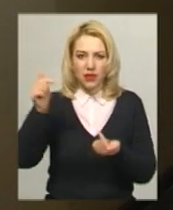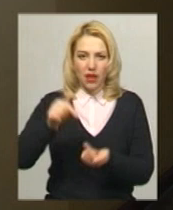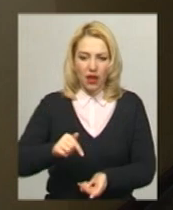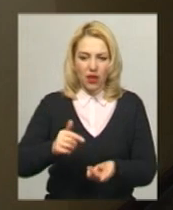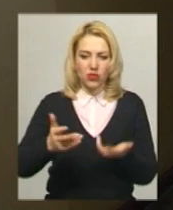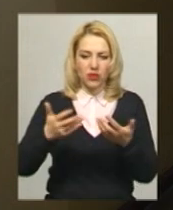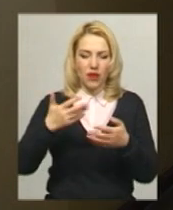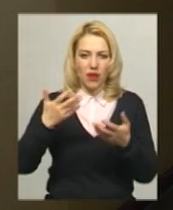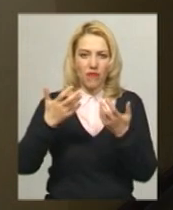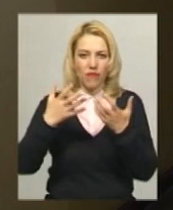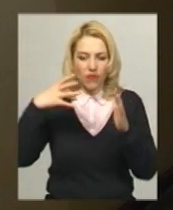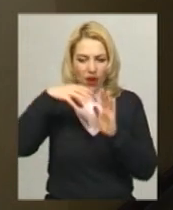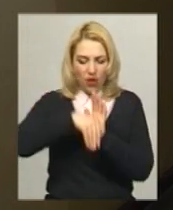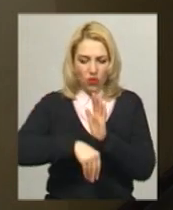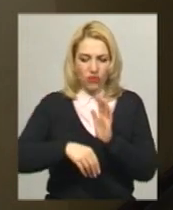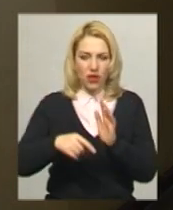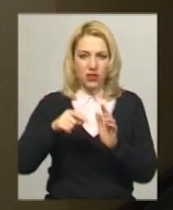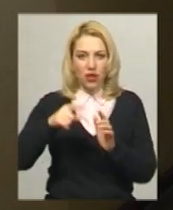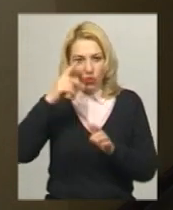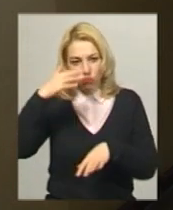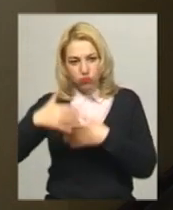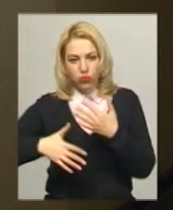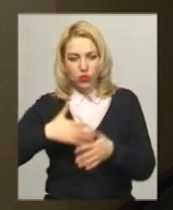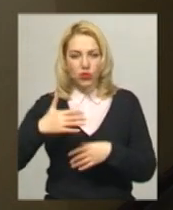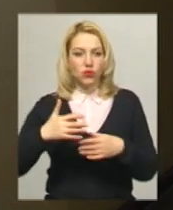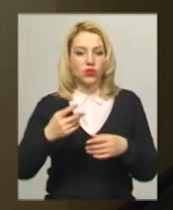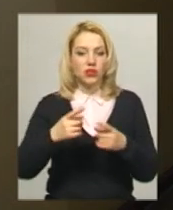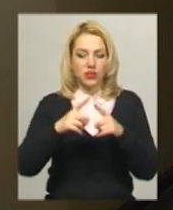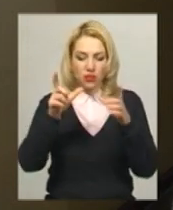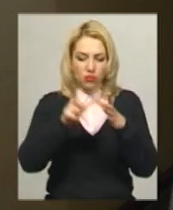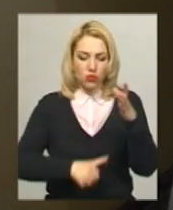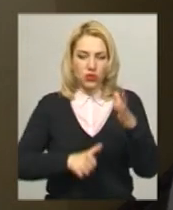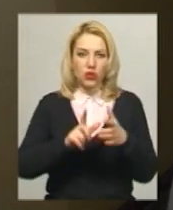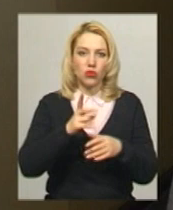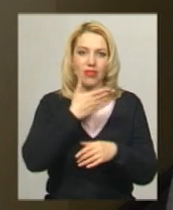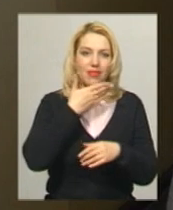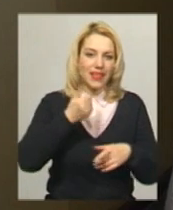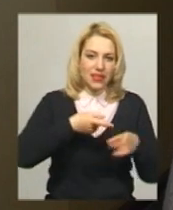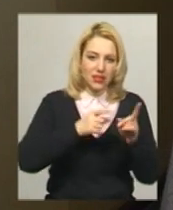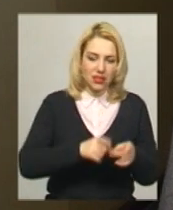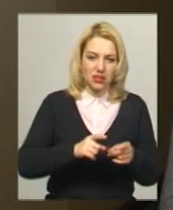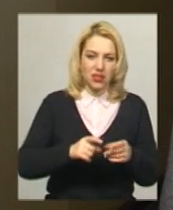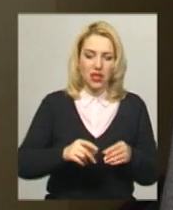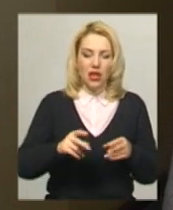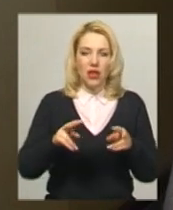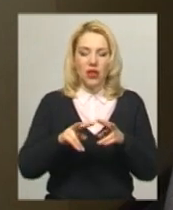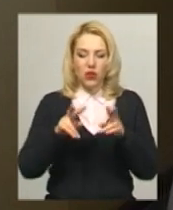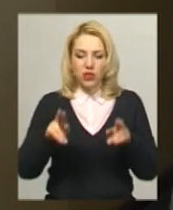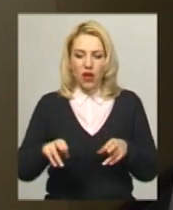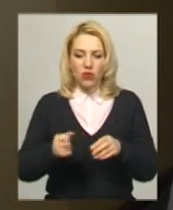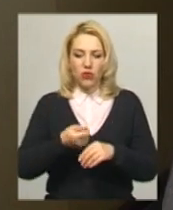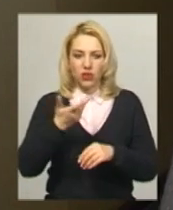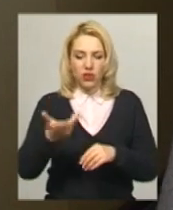Дільничні комісії путають їх з бюлетенями, які не дійсні, і записують їх в однаковій кількості